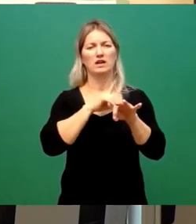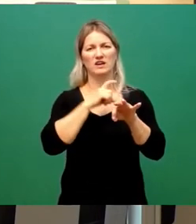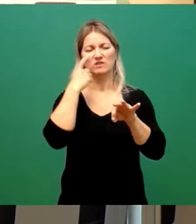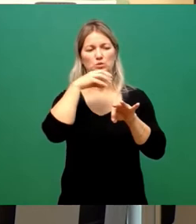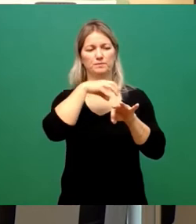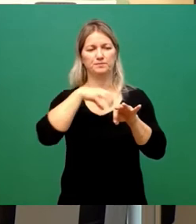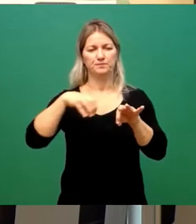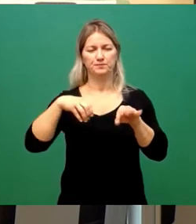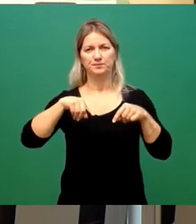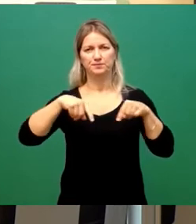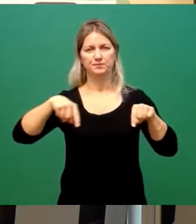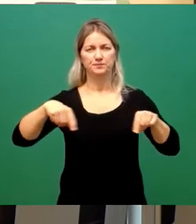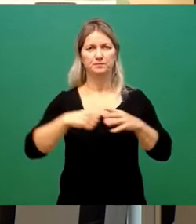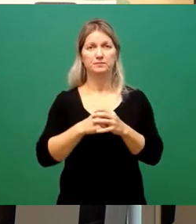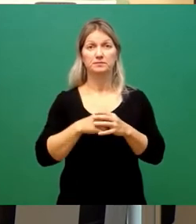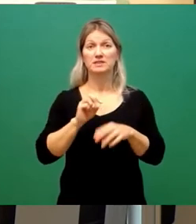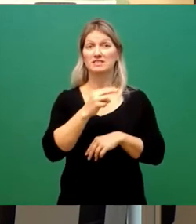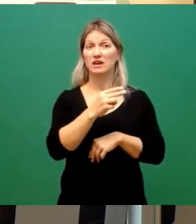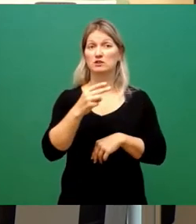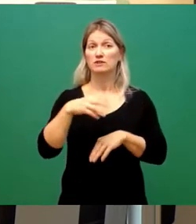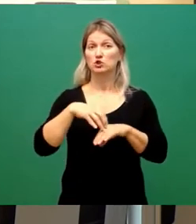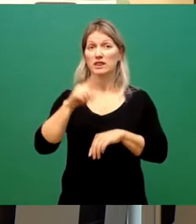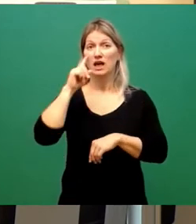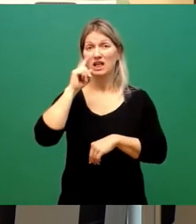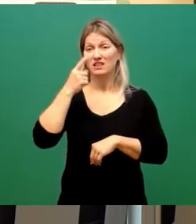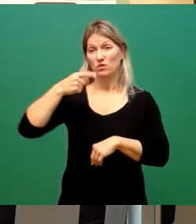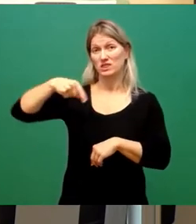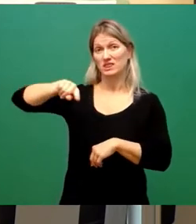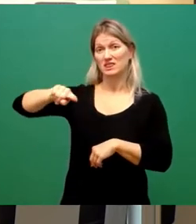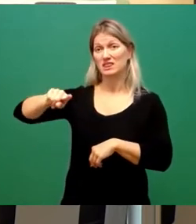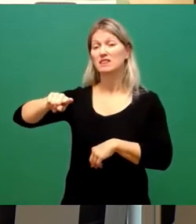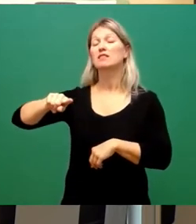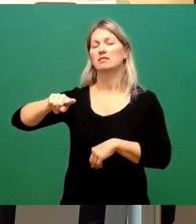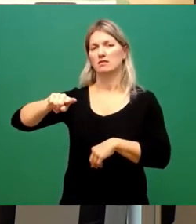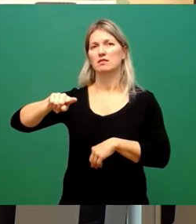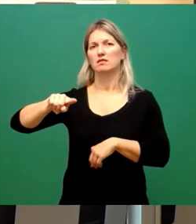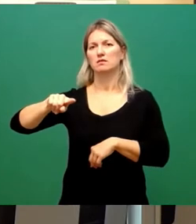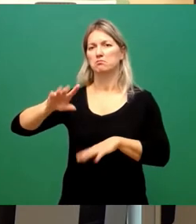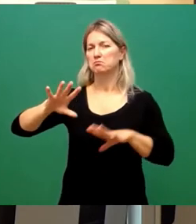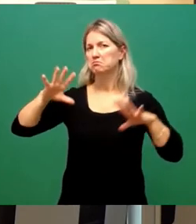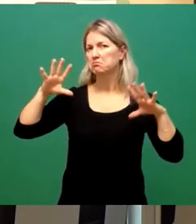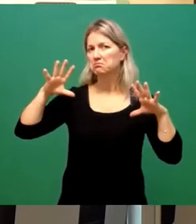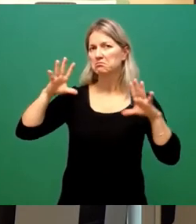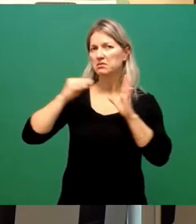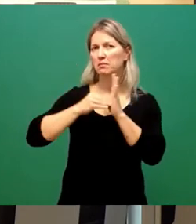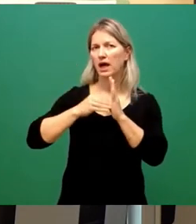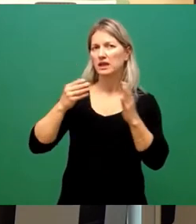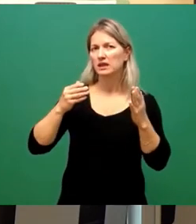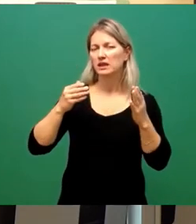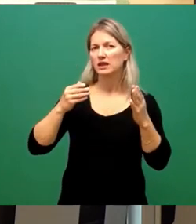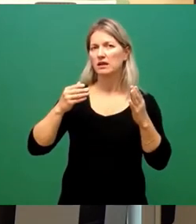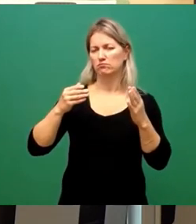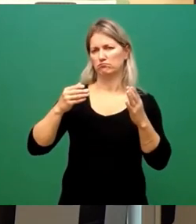und Stadträtinnen aus dem Kreis sind dabei außen vorgeblieben. Wir waren mit den Indiskretionen